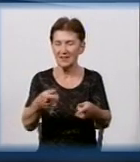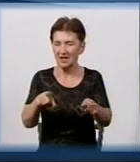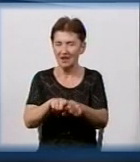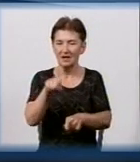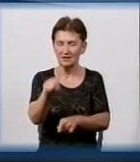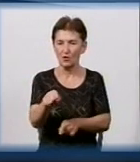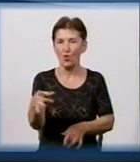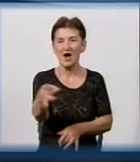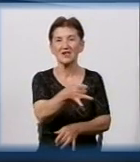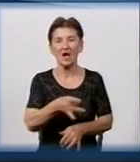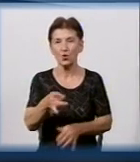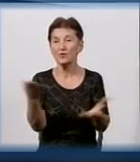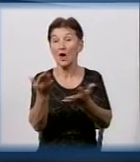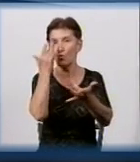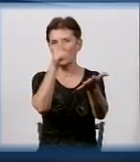Власне, яку ми тут переслідували?